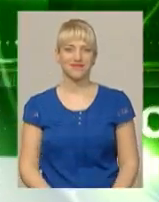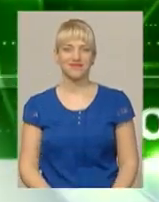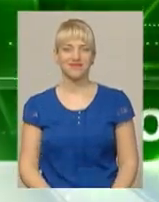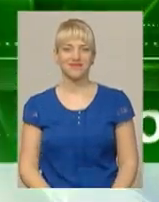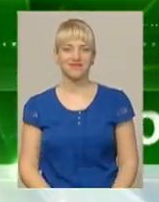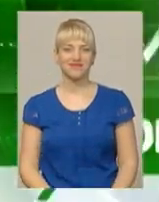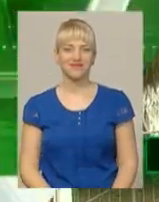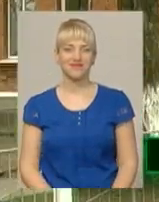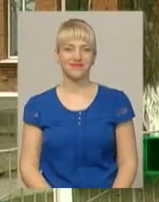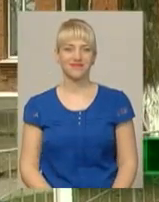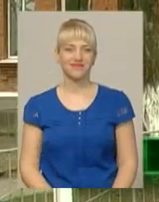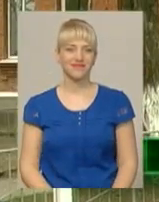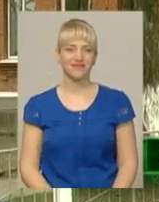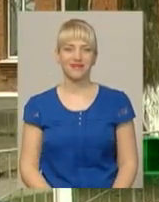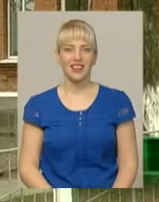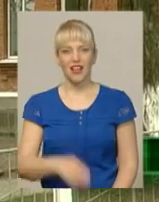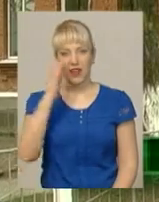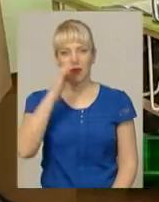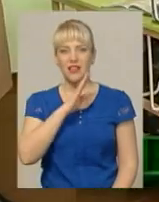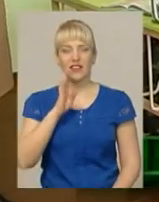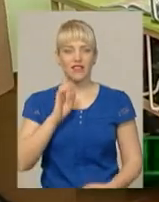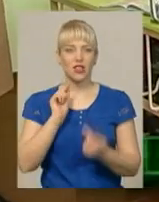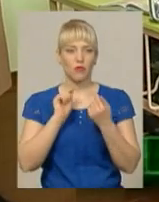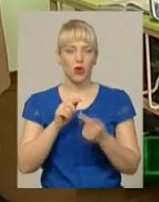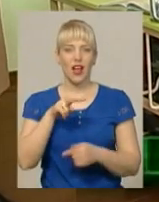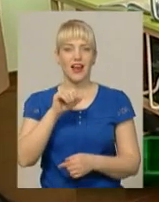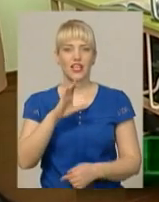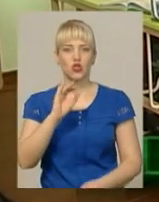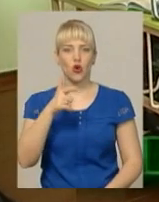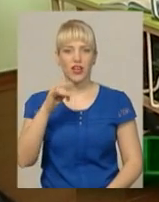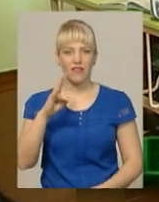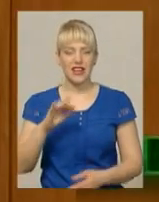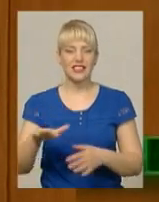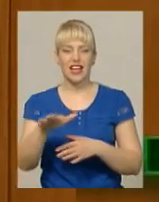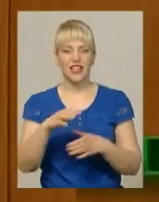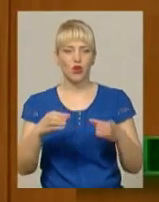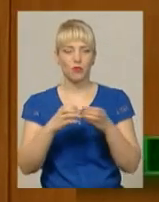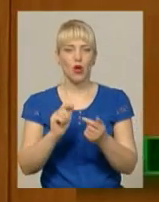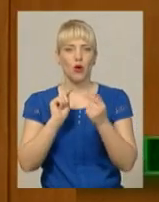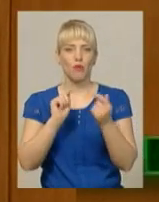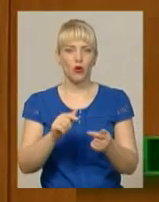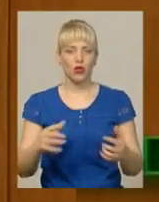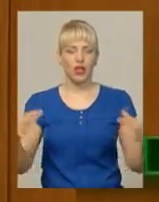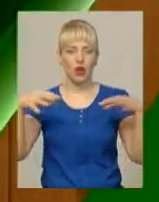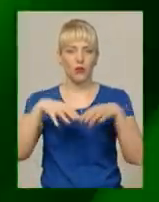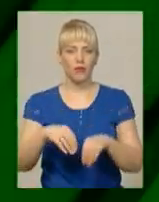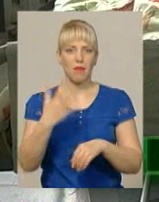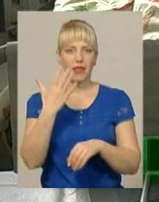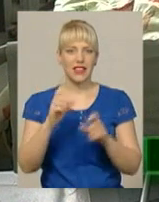Музика Батьківський протест. У Лісогрінівецькій тергромаді виступають проти оптимізації п'яти шкіл.